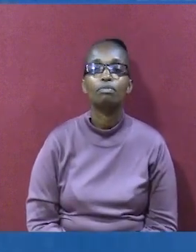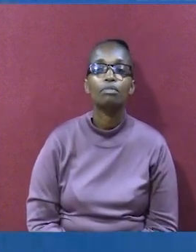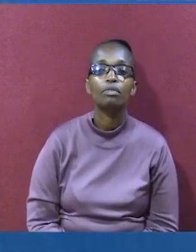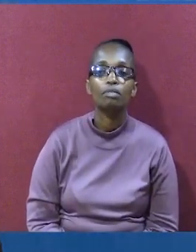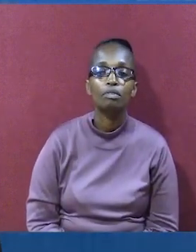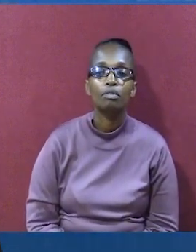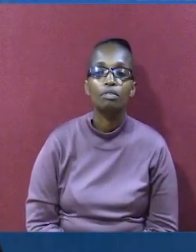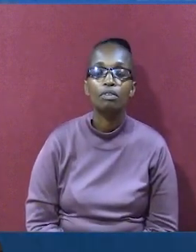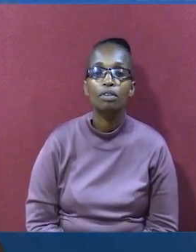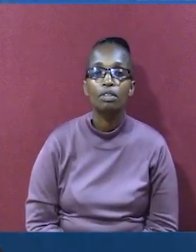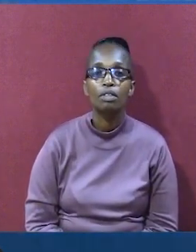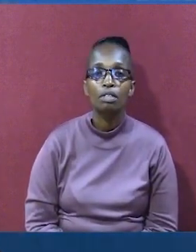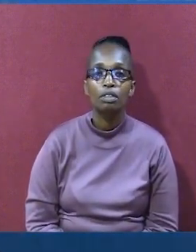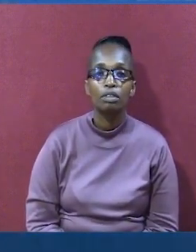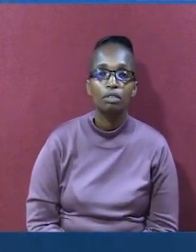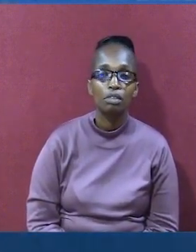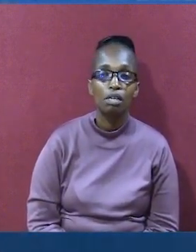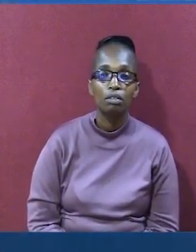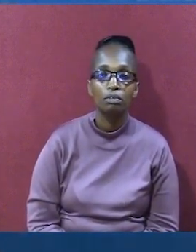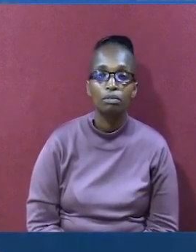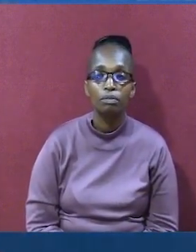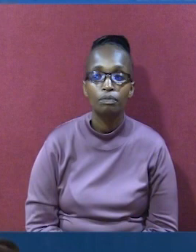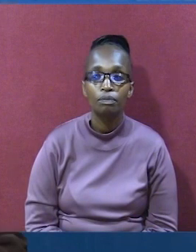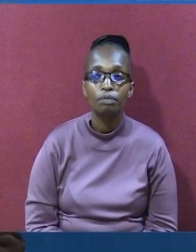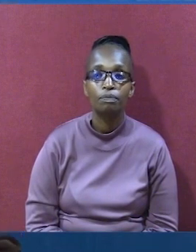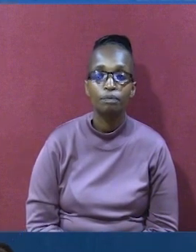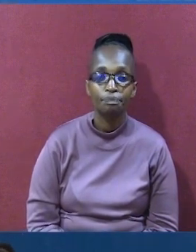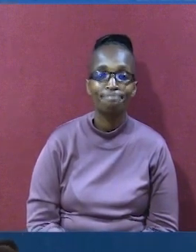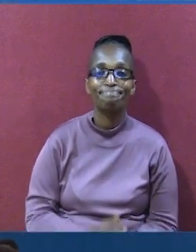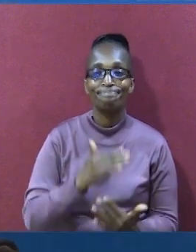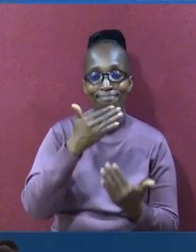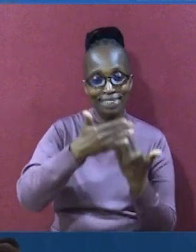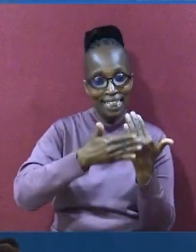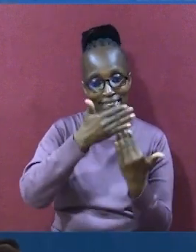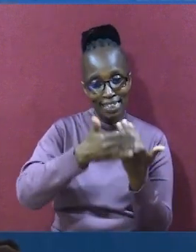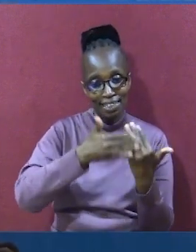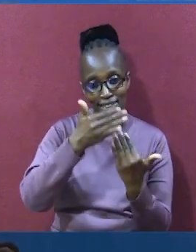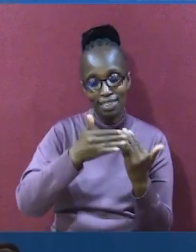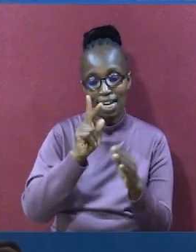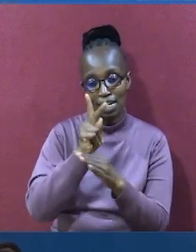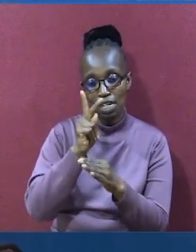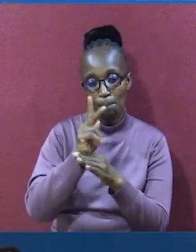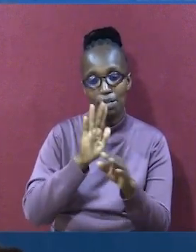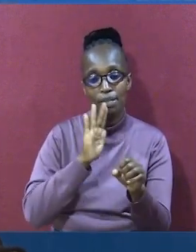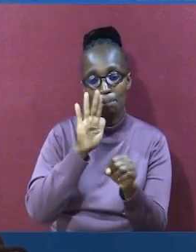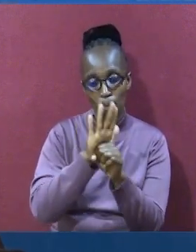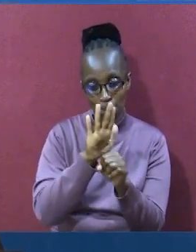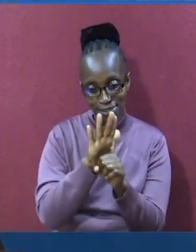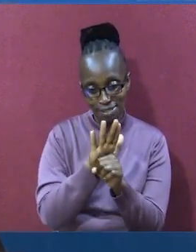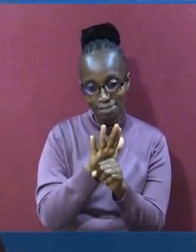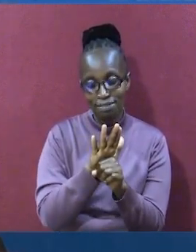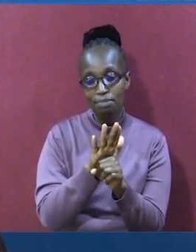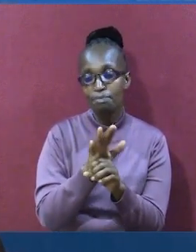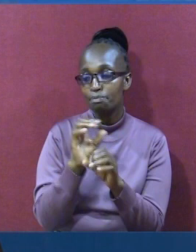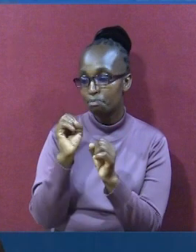Mtunza ahadi. Kama kuna mtunza ahadi. Ni